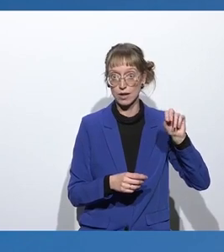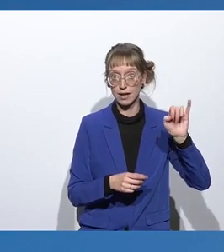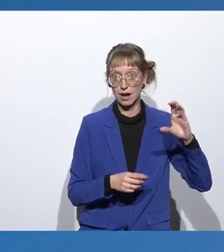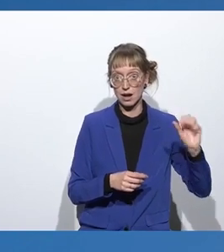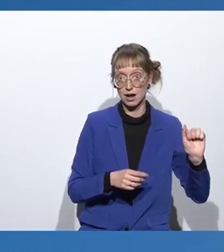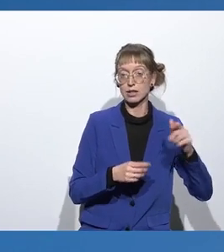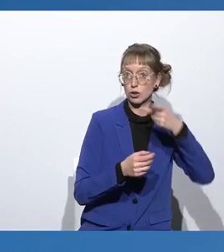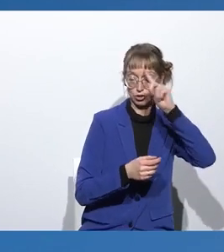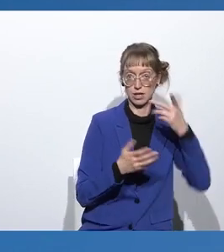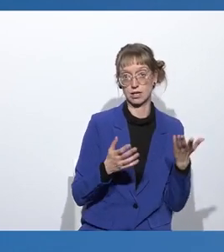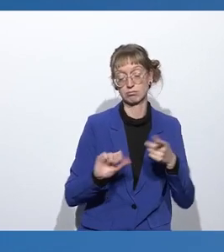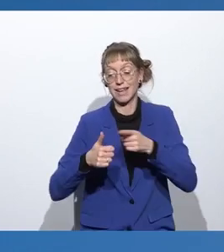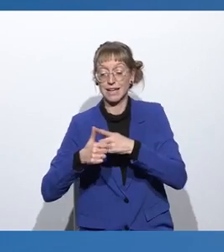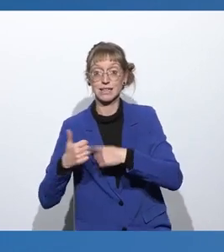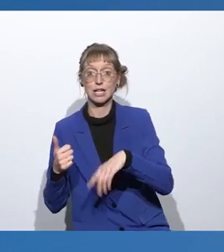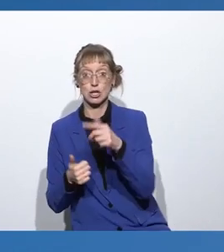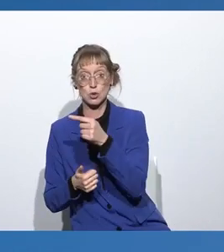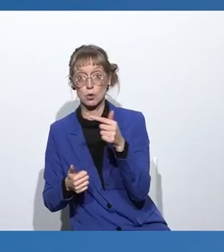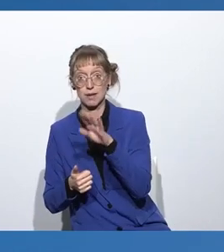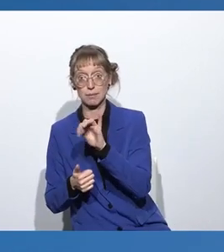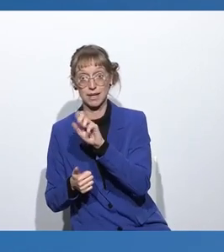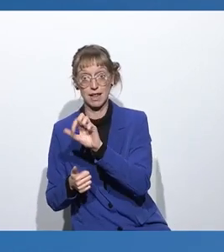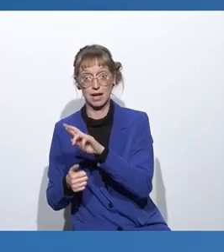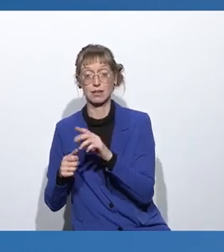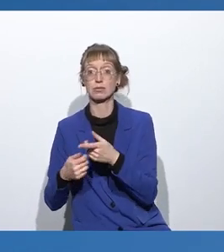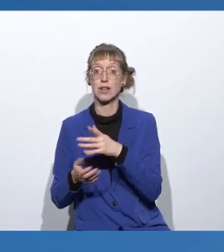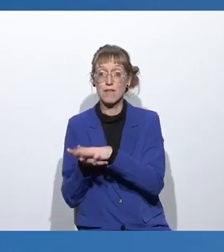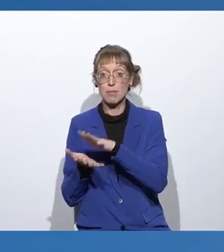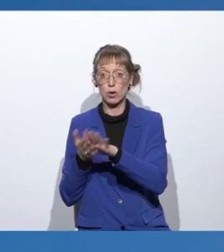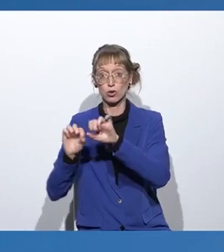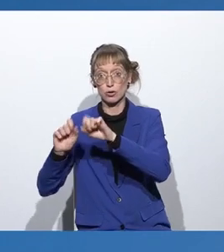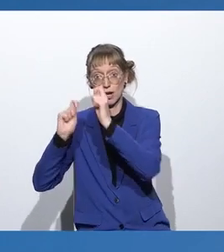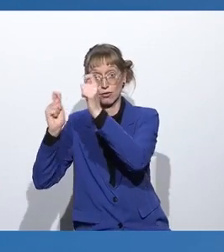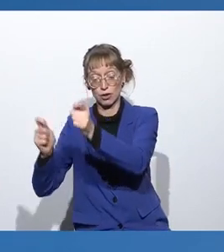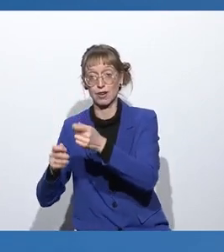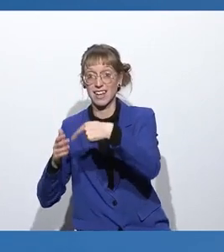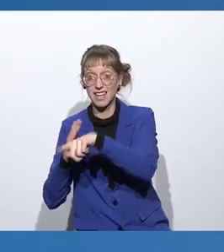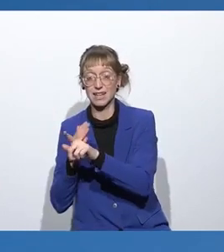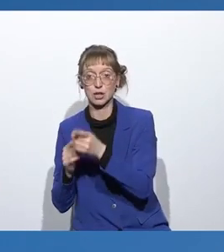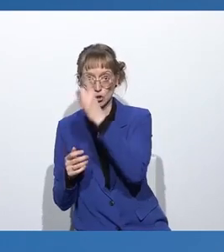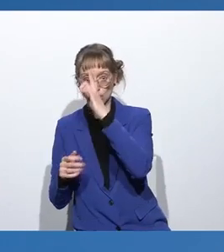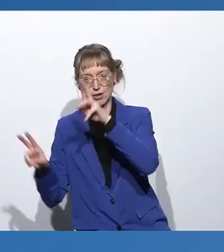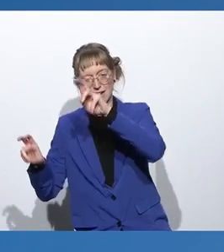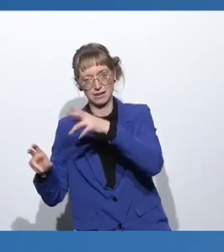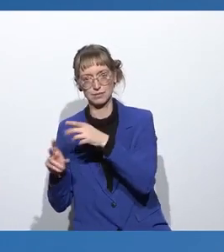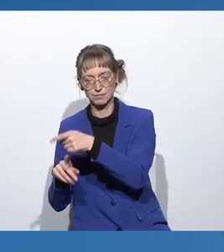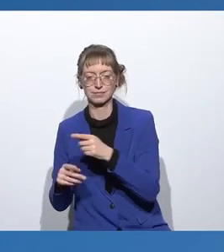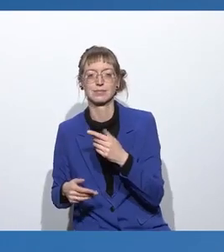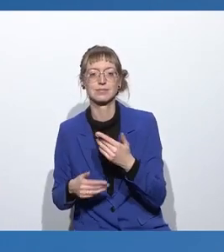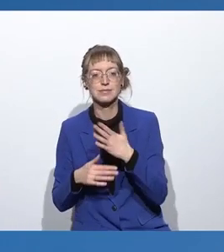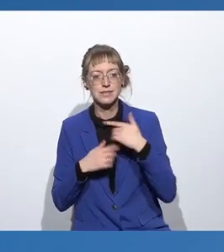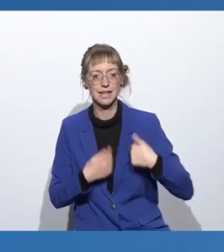Thomas Bieler auf die Bühne bitten. ist Verbraucherschutzbeauftragter bei ING Deutschland. Herzlich willkommen, Herr Bieler. Ich grüße Sie.